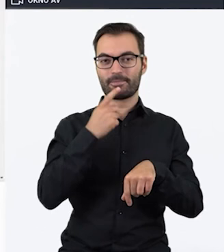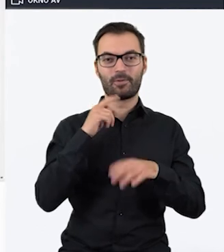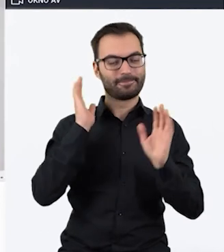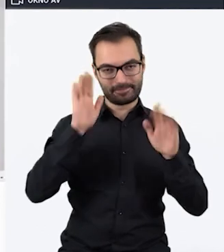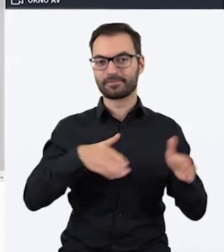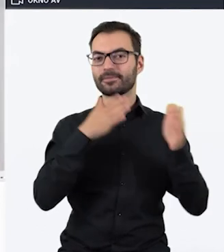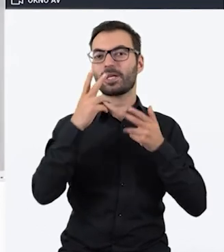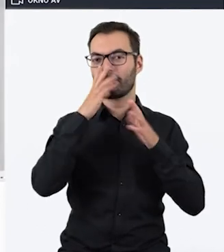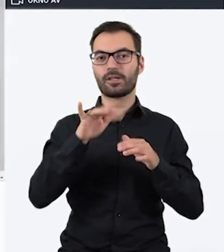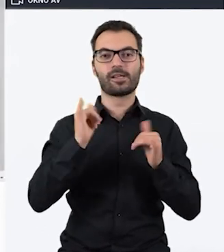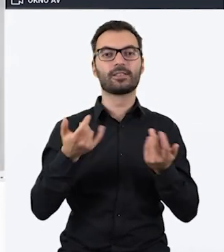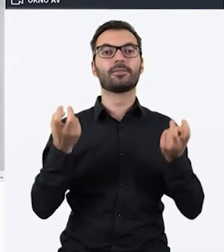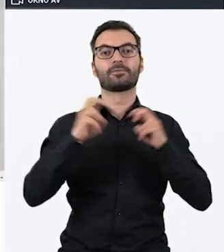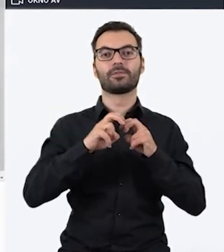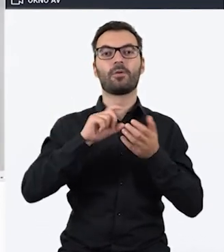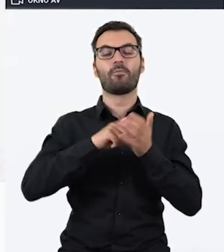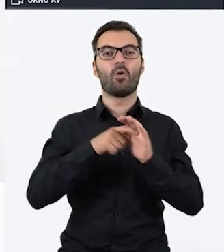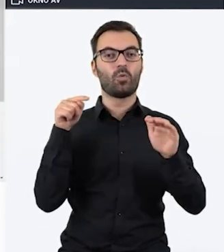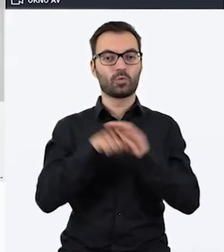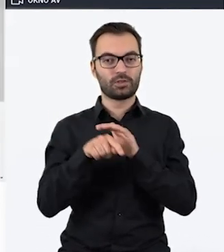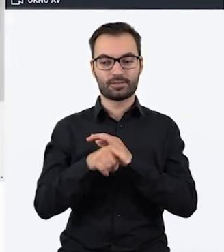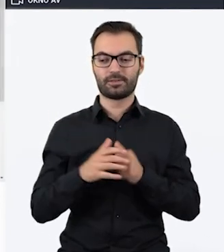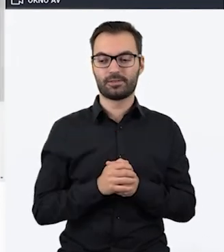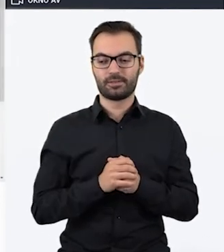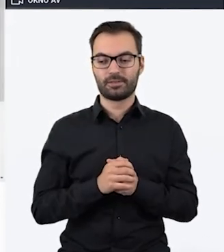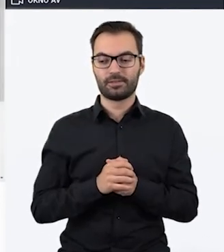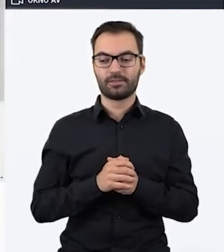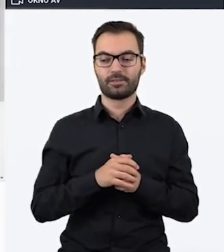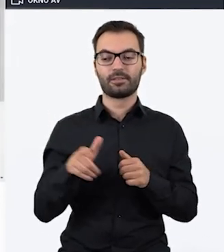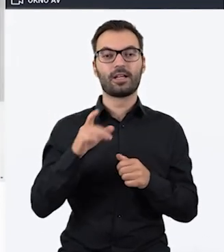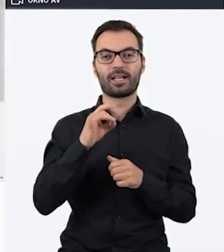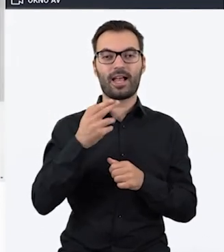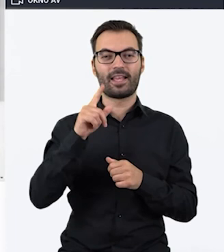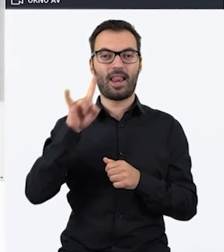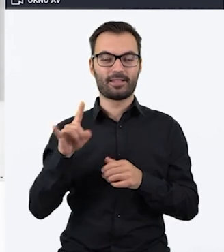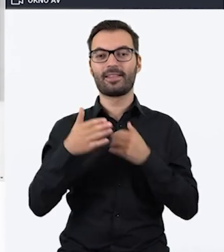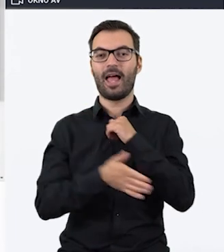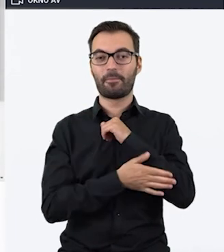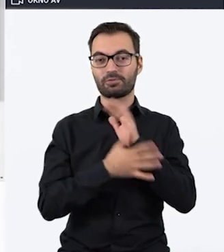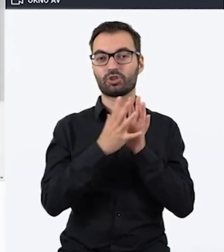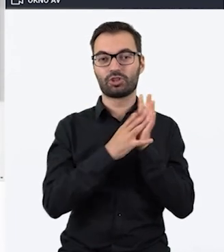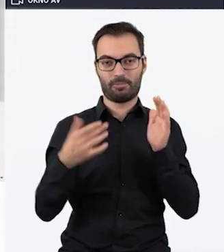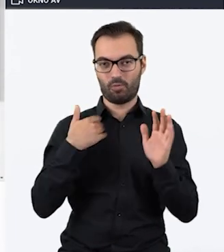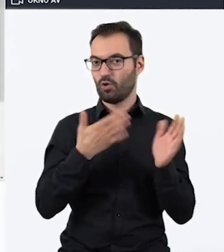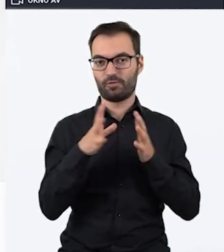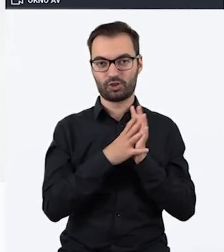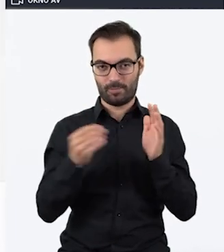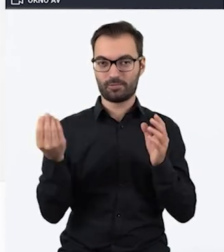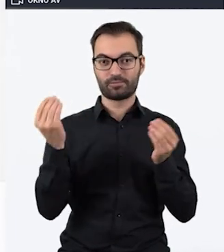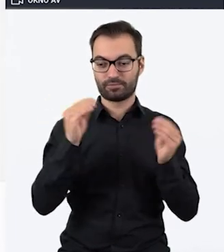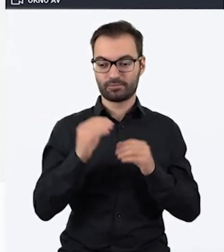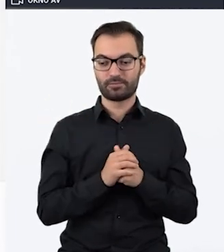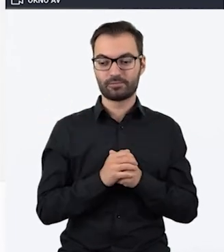ja pokażę, jak stworzyć taki escape room w Geniali na podstawie szablonu. Tutaj już mam przygotowany szablon. Drodzy